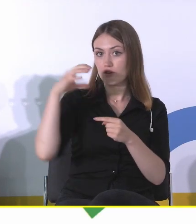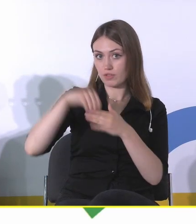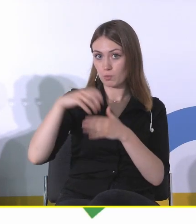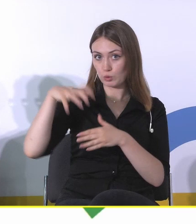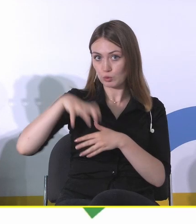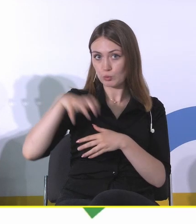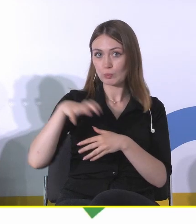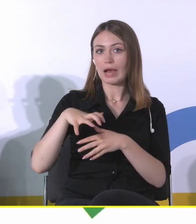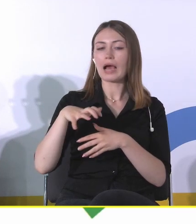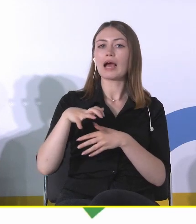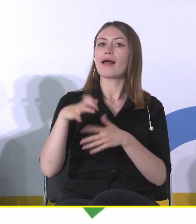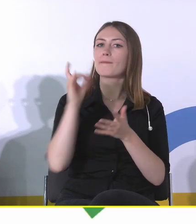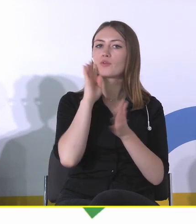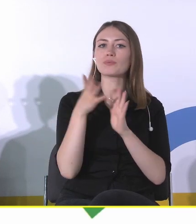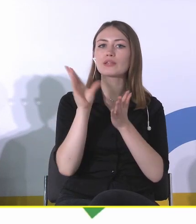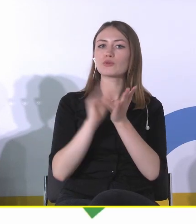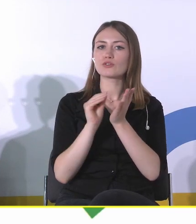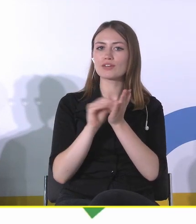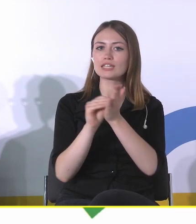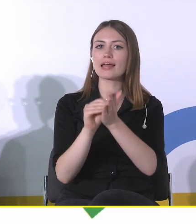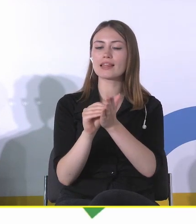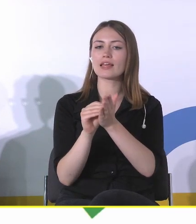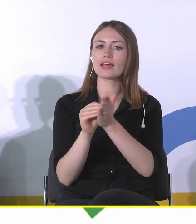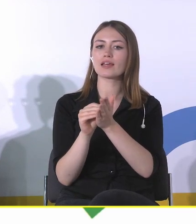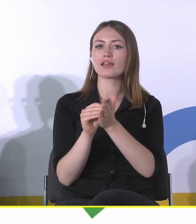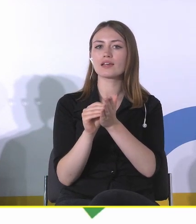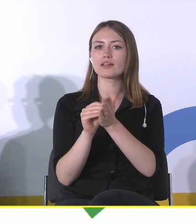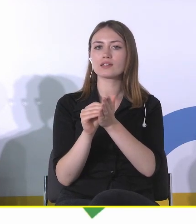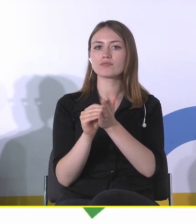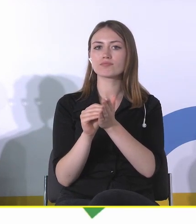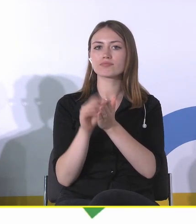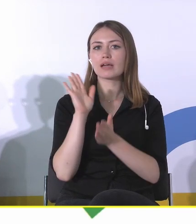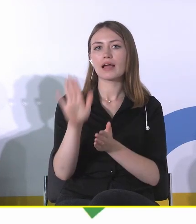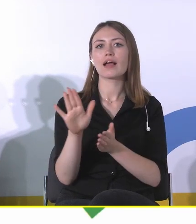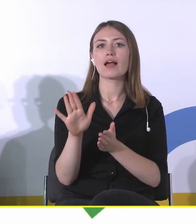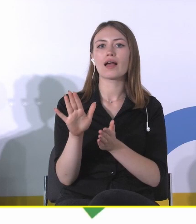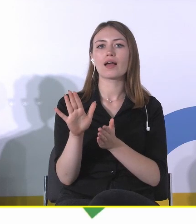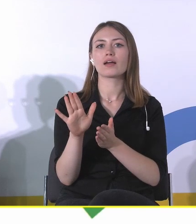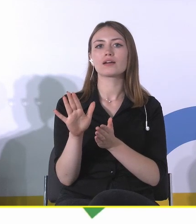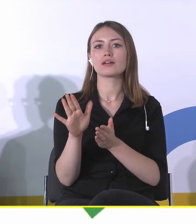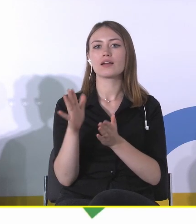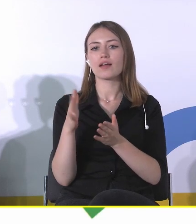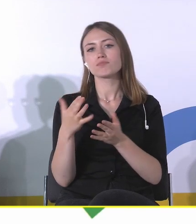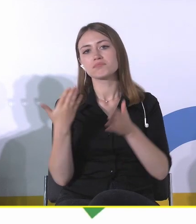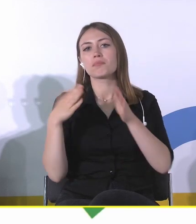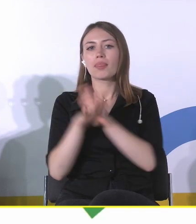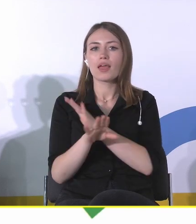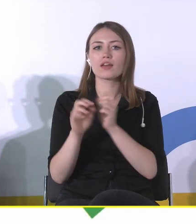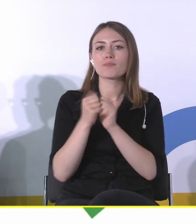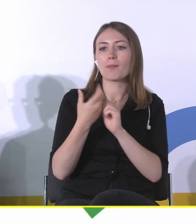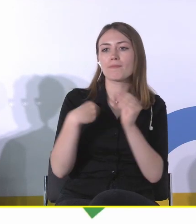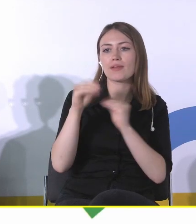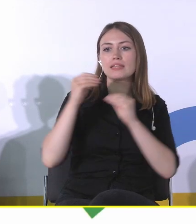doświadczeniu, które ma jakąś bardziej mniejszą lub większą zaangażowaną